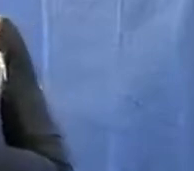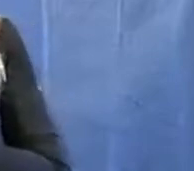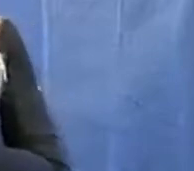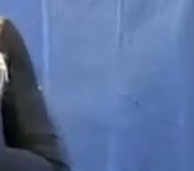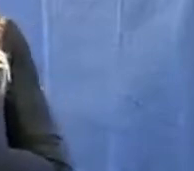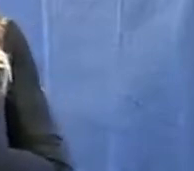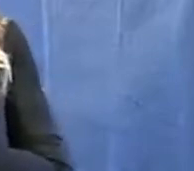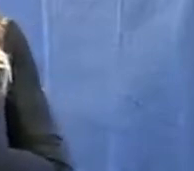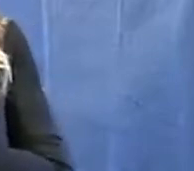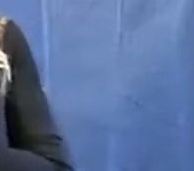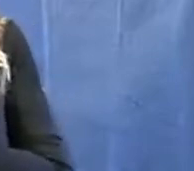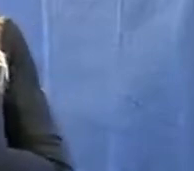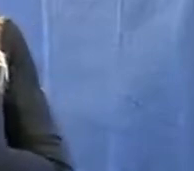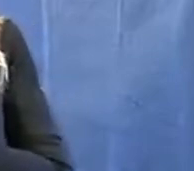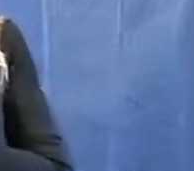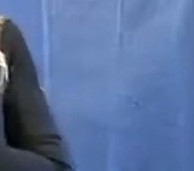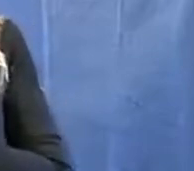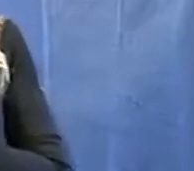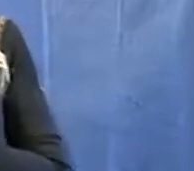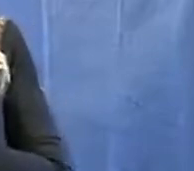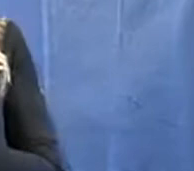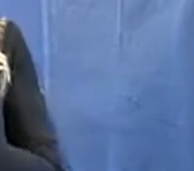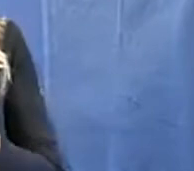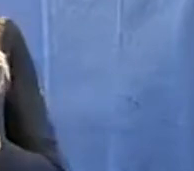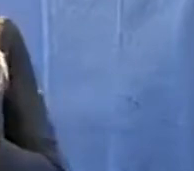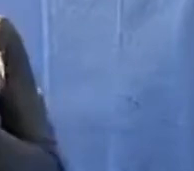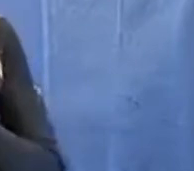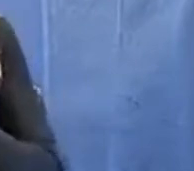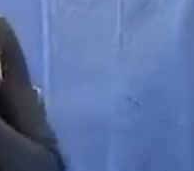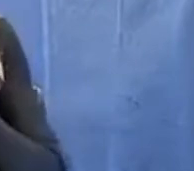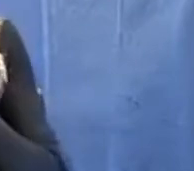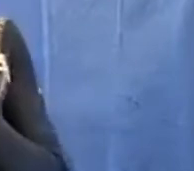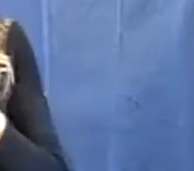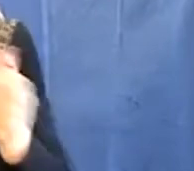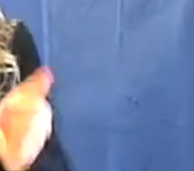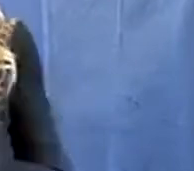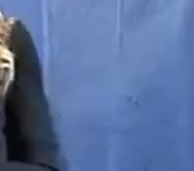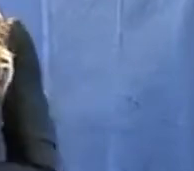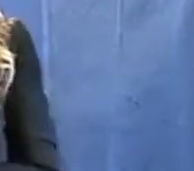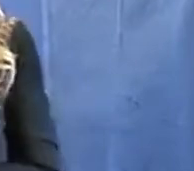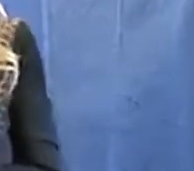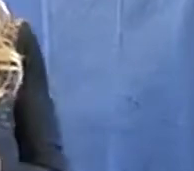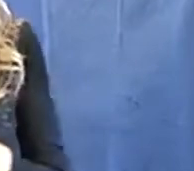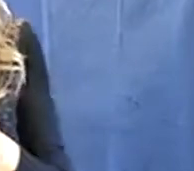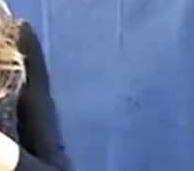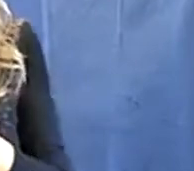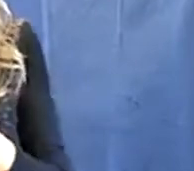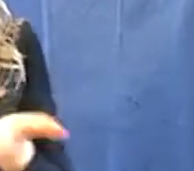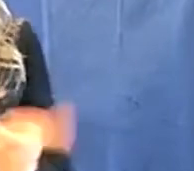che costituiscono quella che comunemente viene detta limonite.